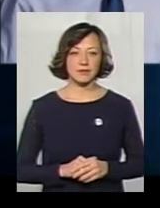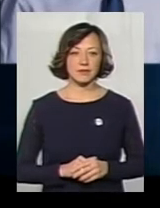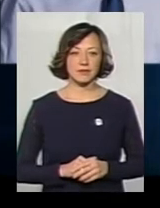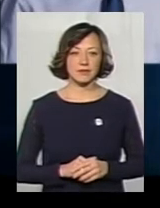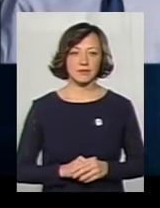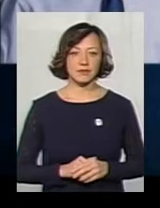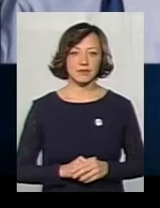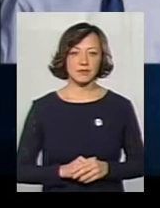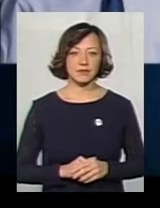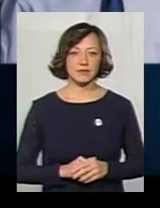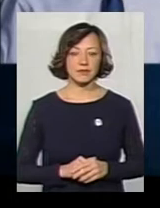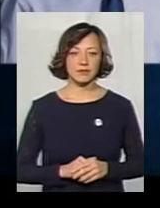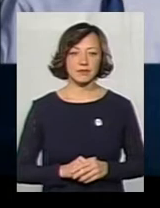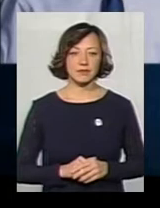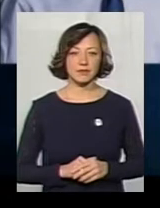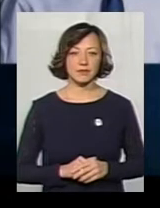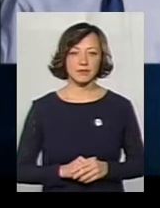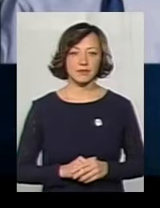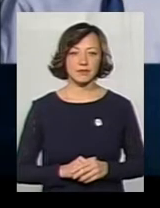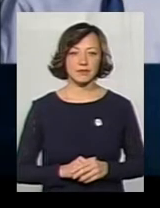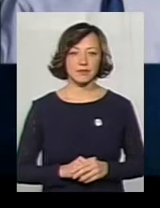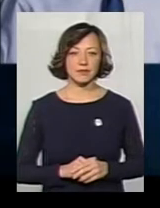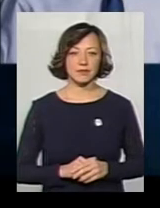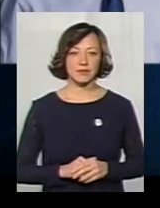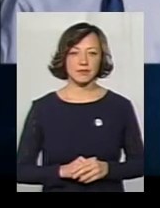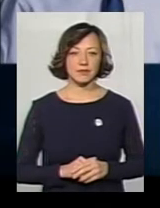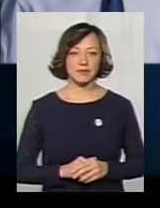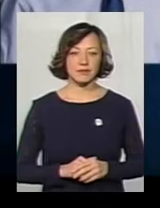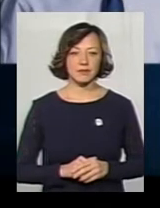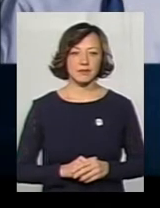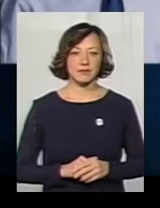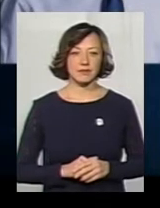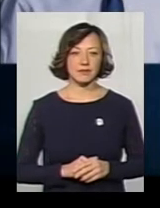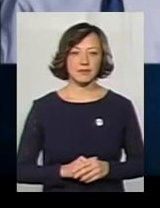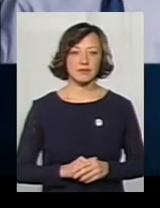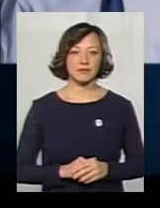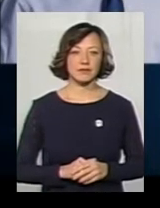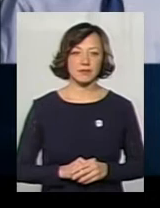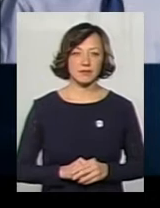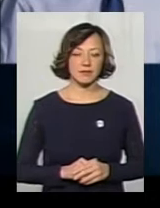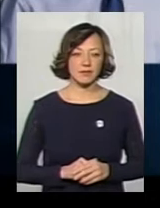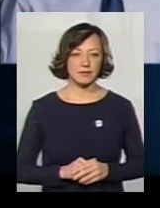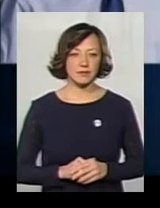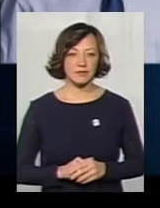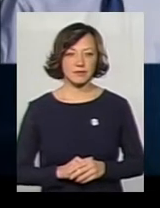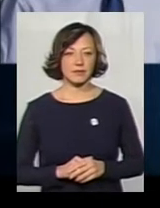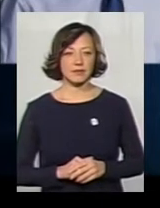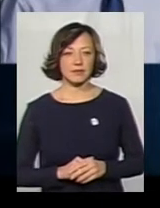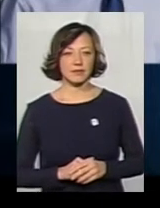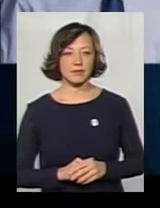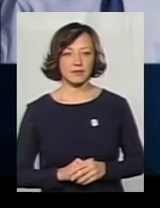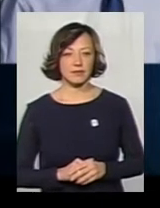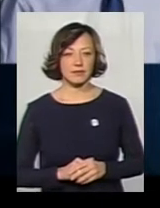2014 року по липень 2015 року працював першим заступником голови Хмельницької обласної державної